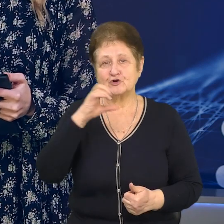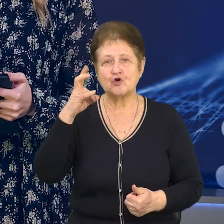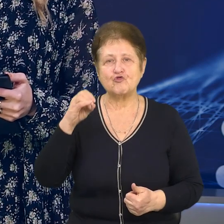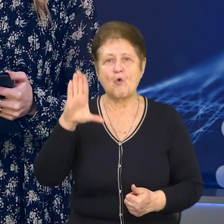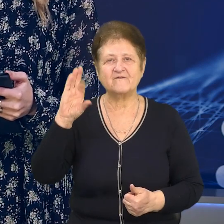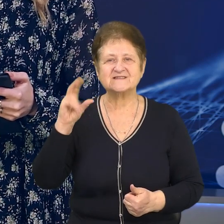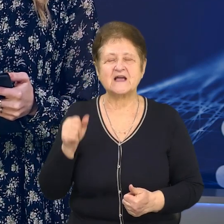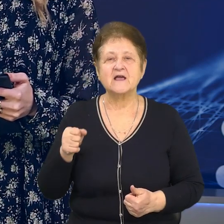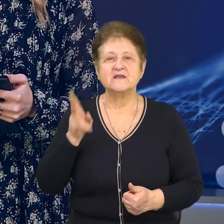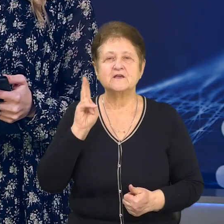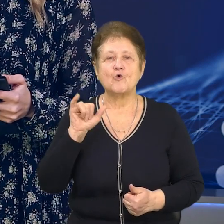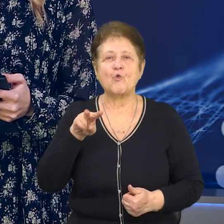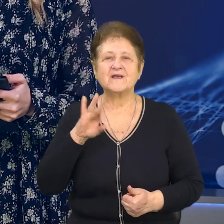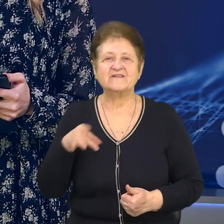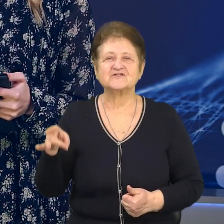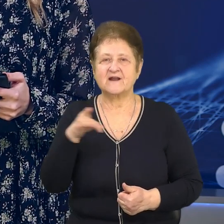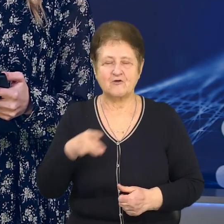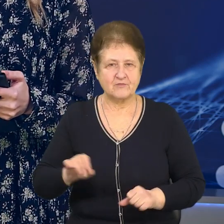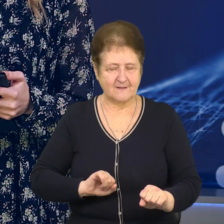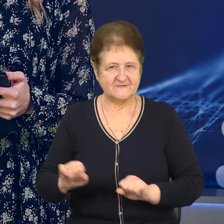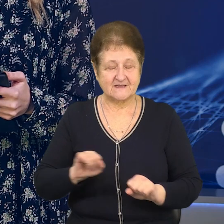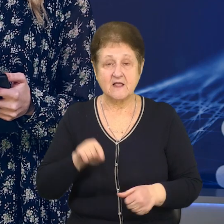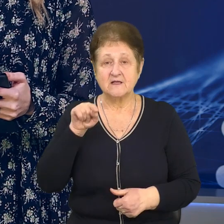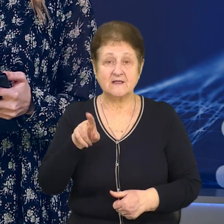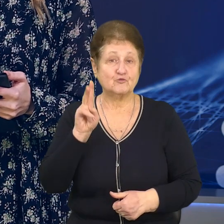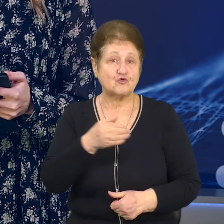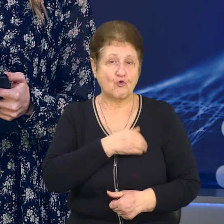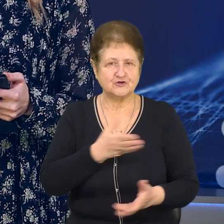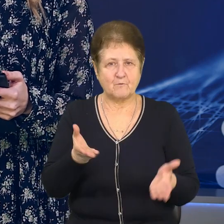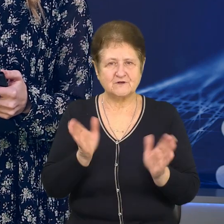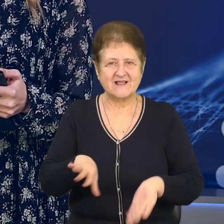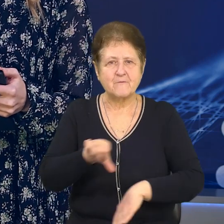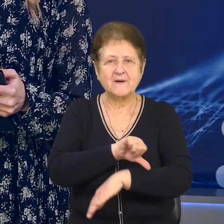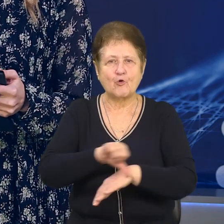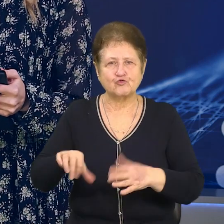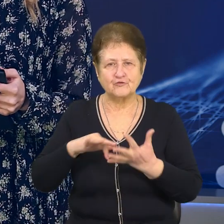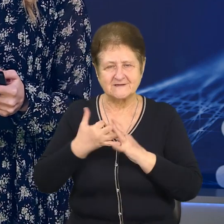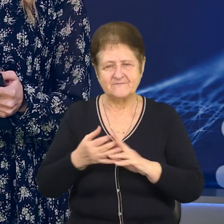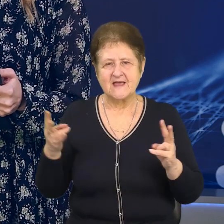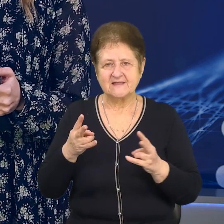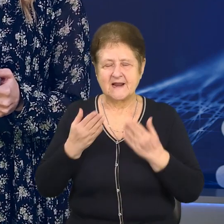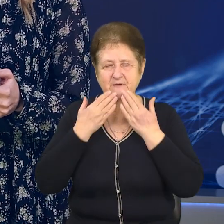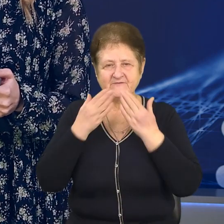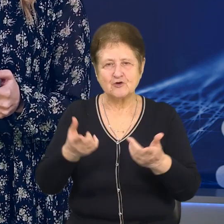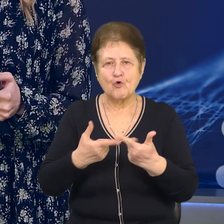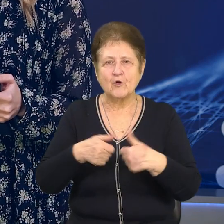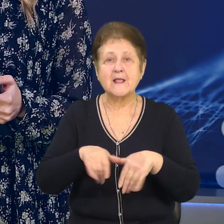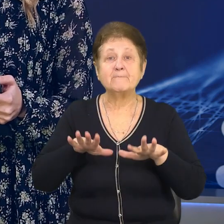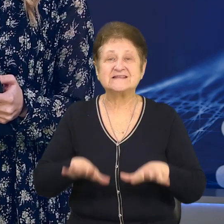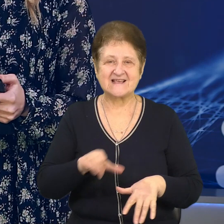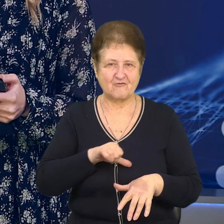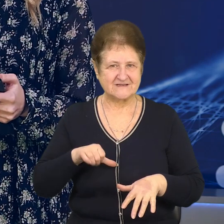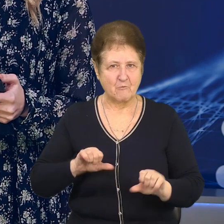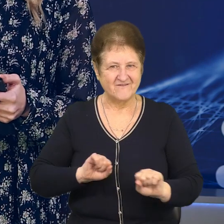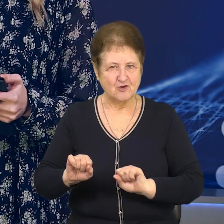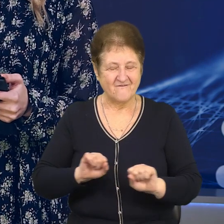Курюківська районна військова адміністрація. Тим, хто хоче покинути прикордонні села, треба звертатися до органів місцевого самоврядування.